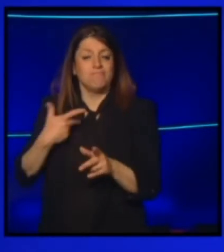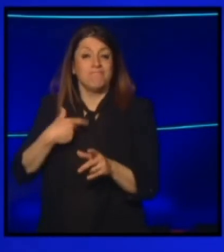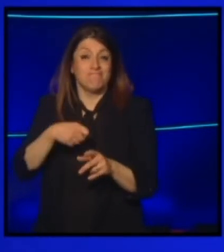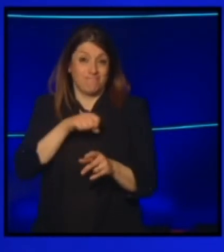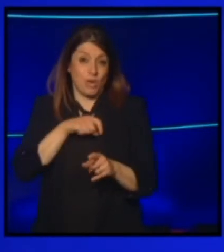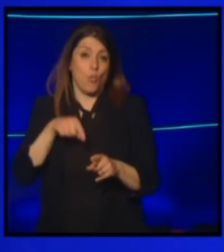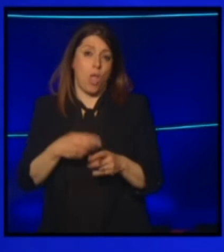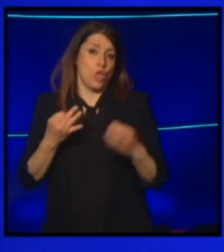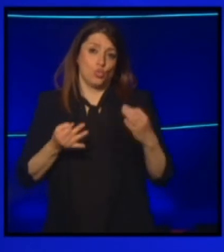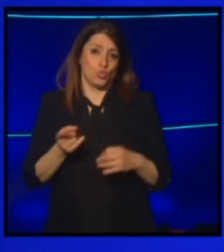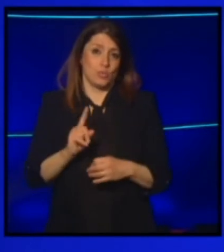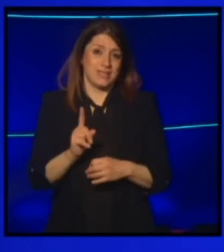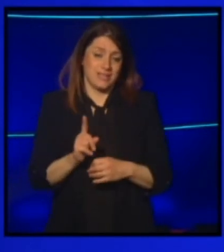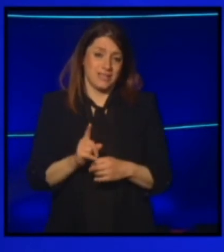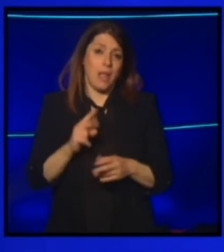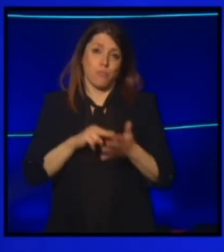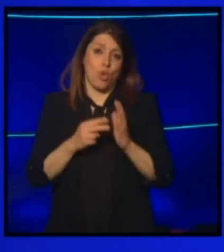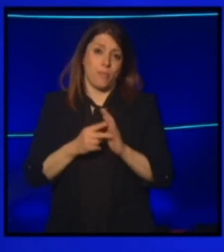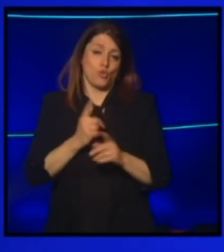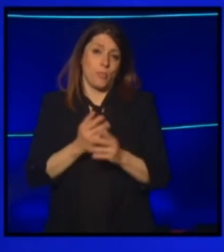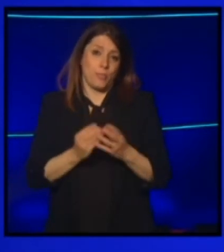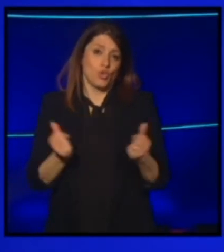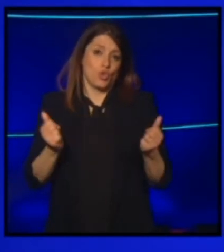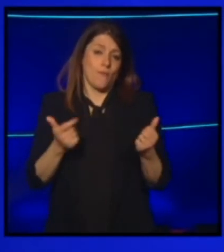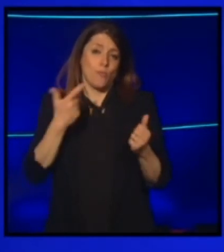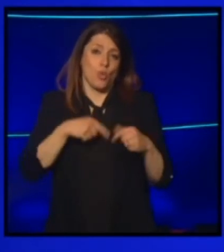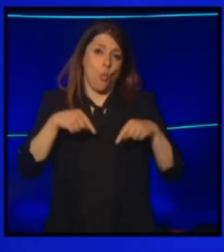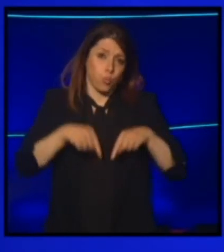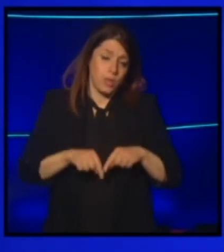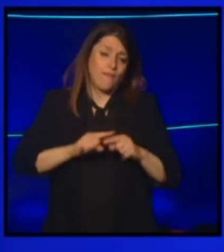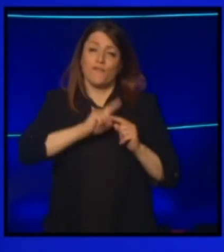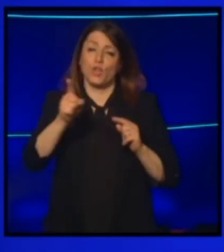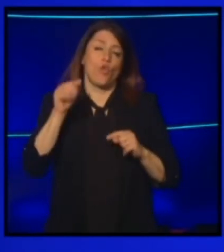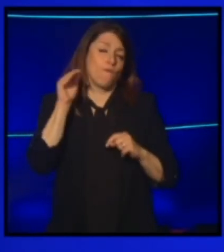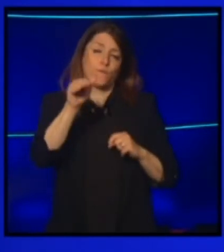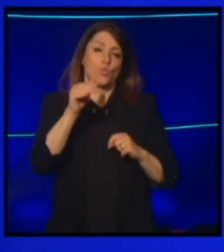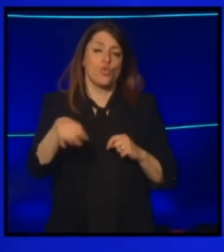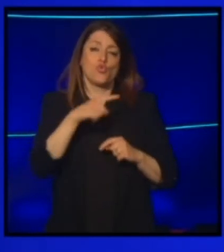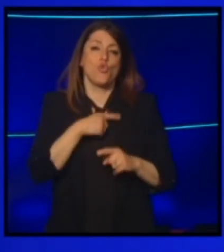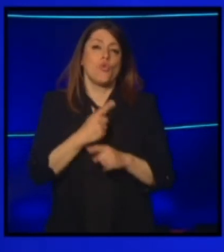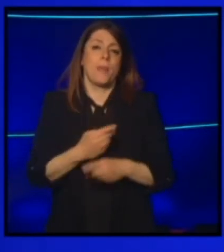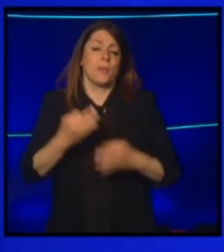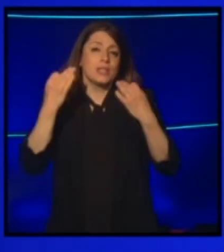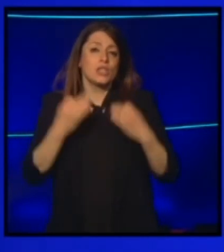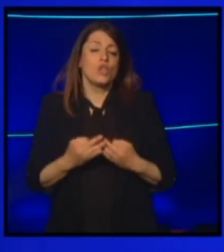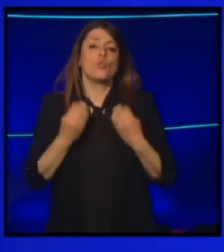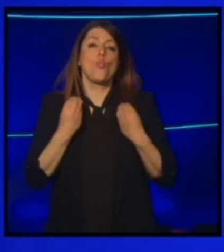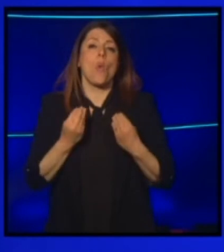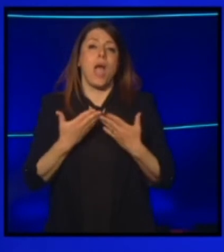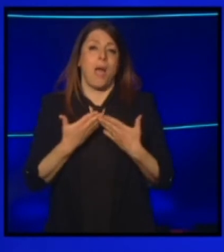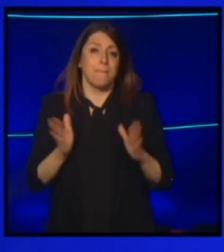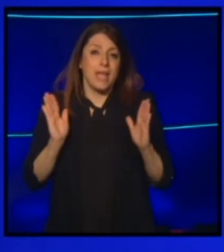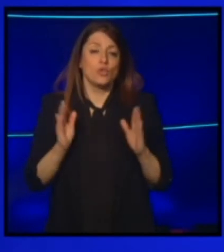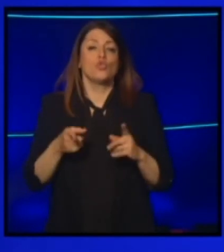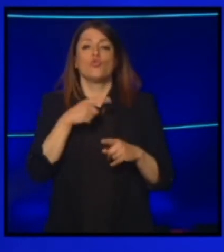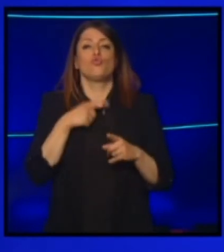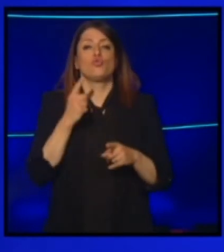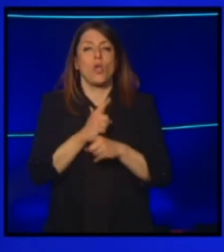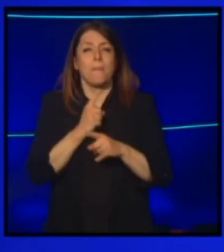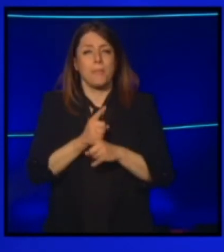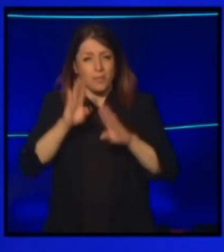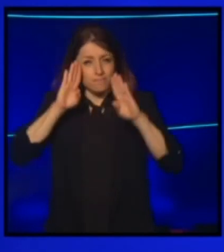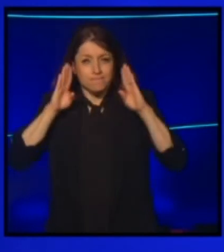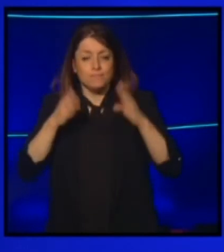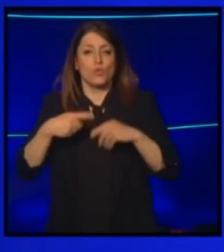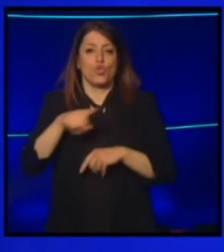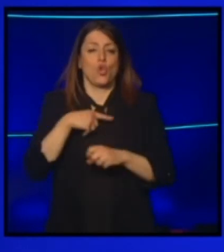problema che noi dobbiamo risolvere perché da qui al futuro noi dobbiamo stabilire le nostre aperture e dobbiamo concentrare quello che sarà